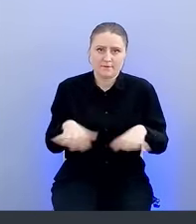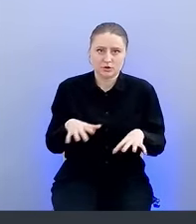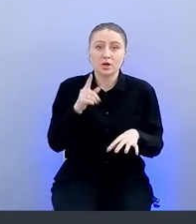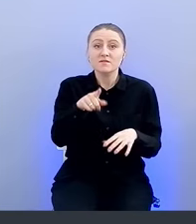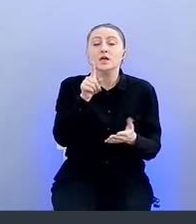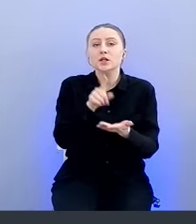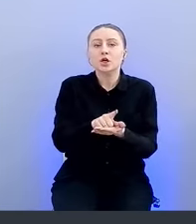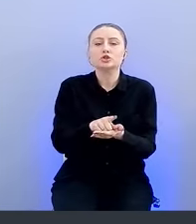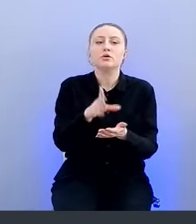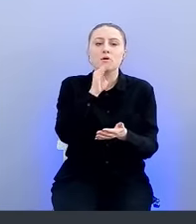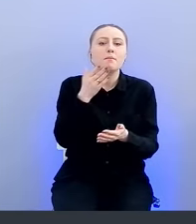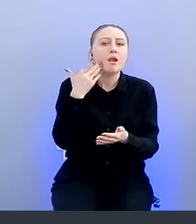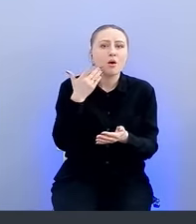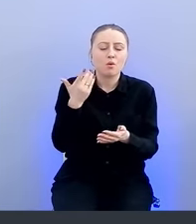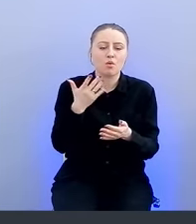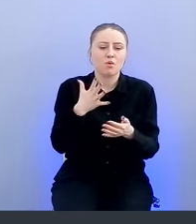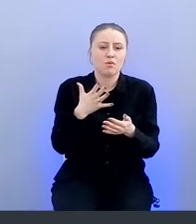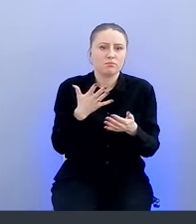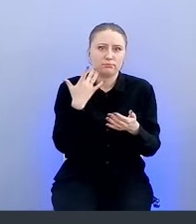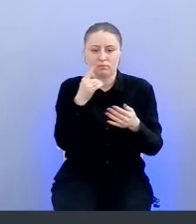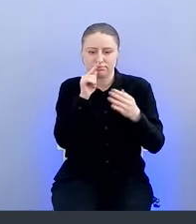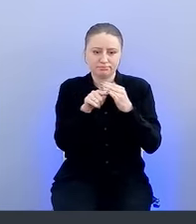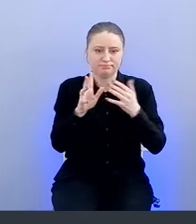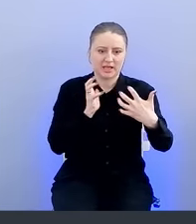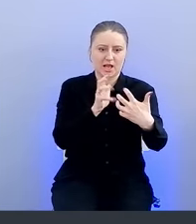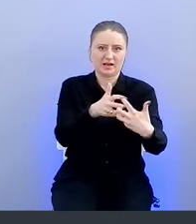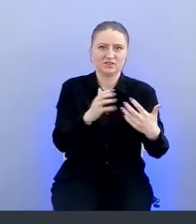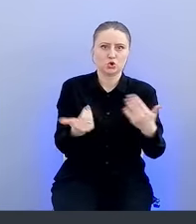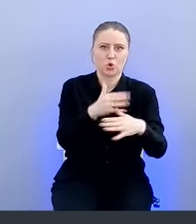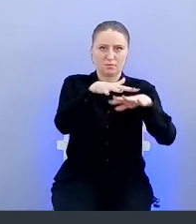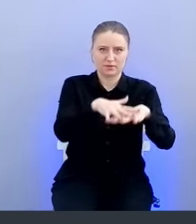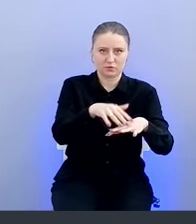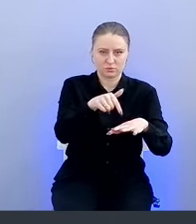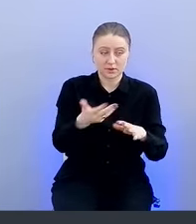должны мочь легко в несколько шагов интегрироваться с будущей платформой.